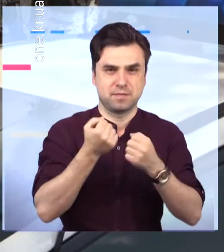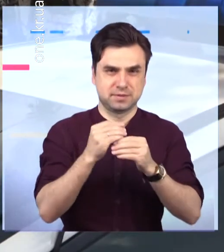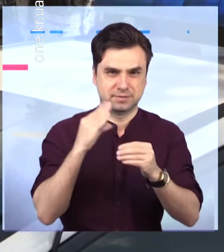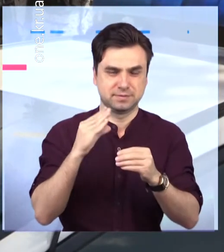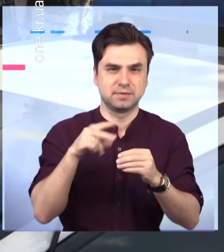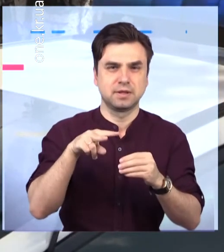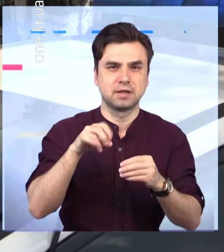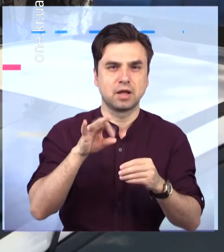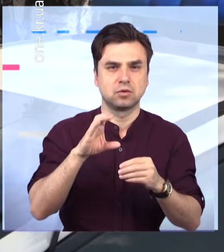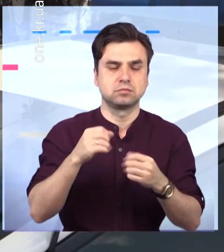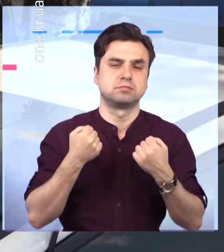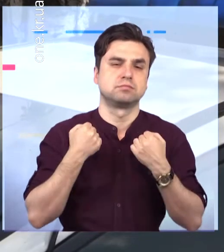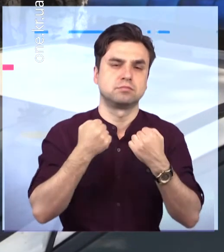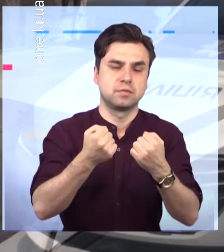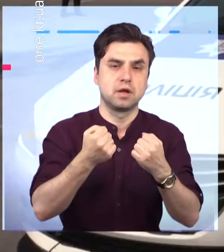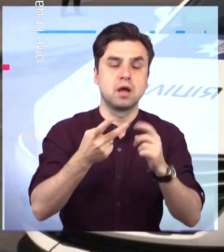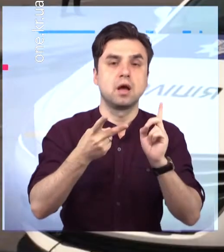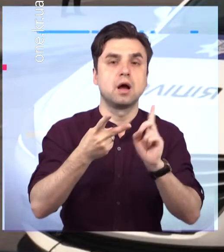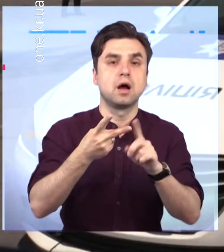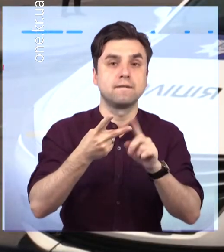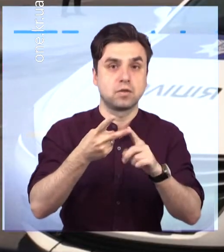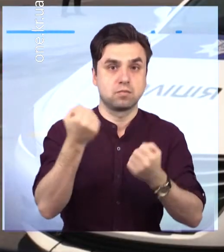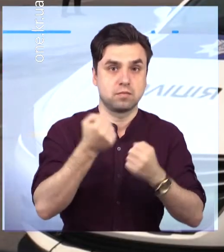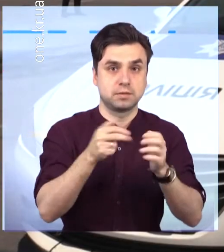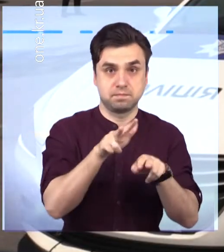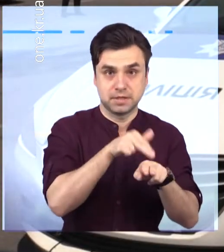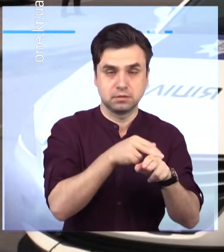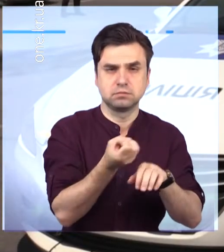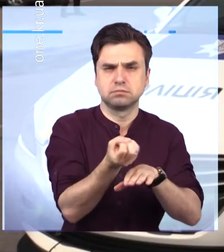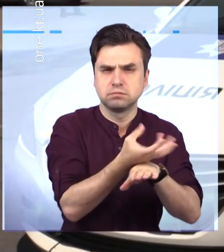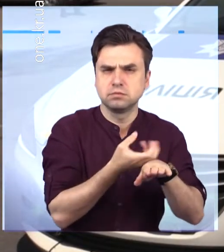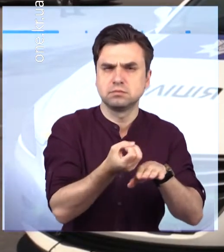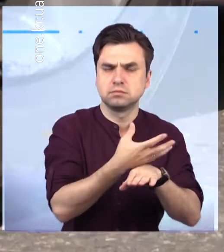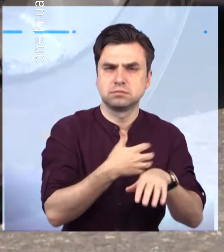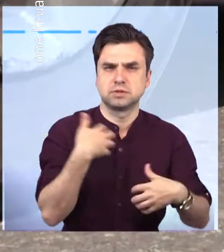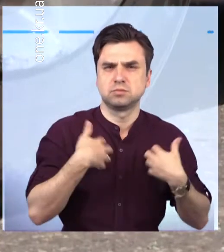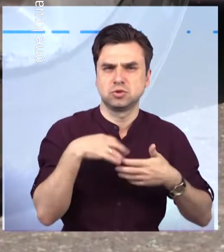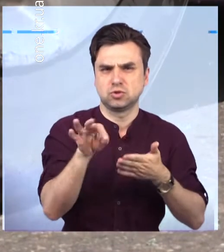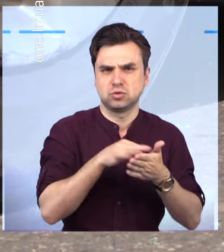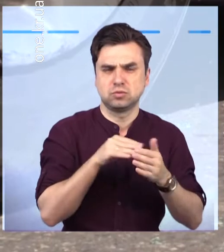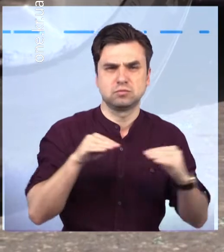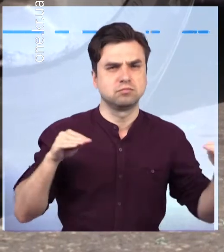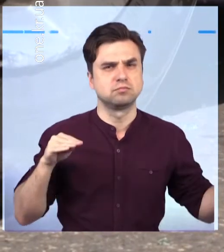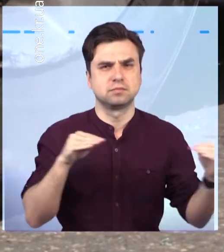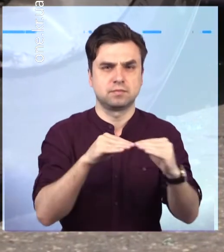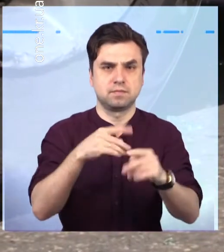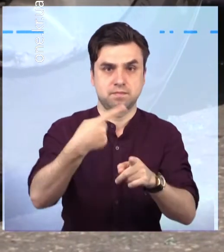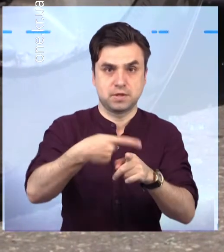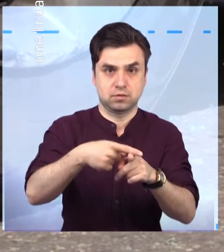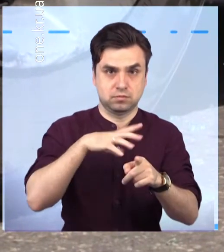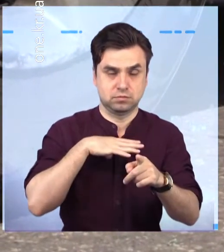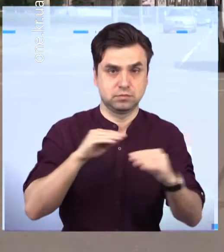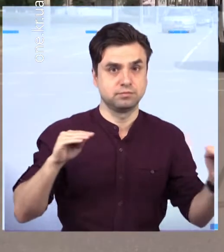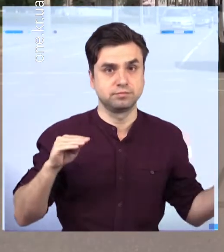цирку. В цей момент автомобіль поліції охорони їхав з увімкненими спецсигналами та проблистковими маячками на